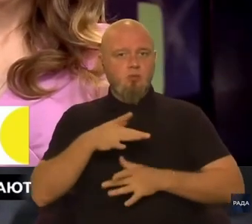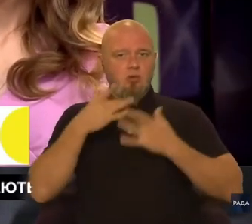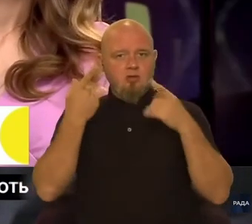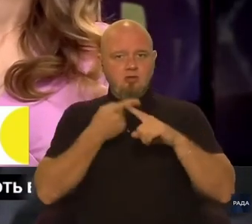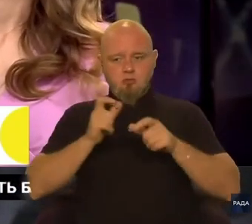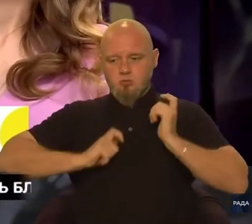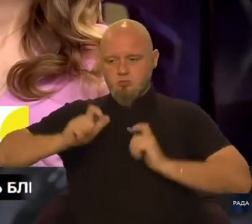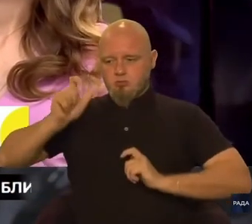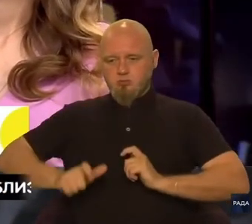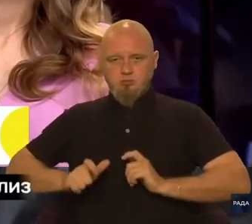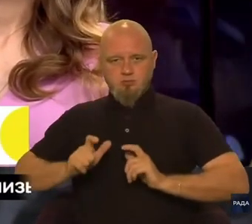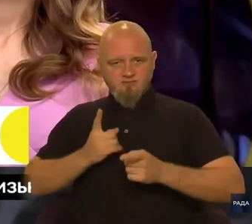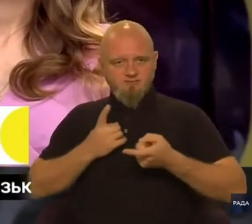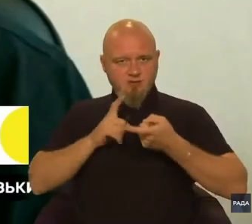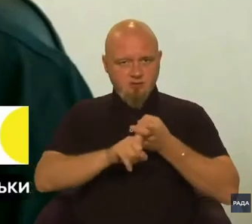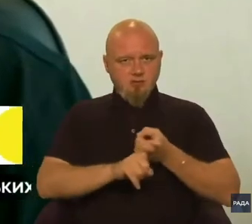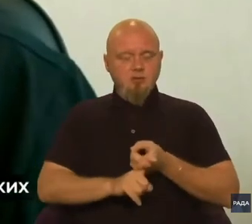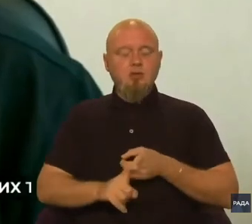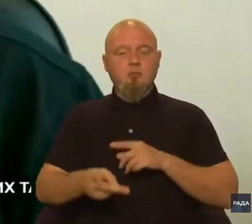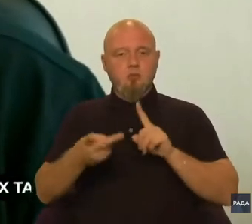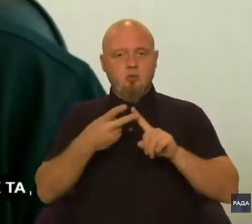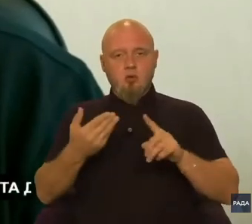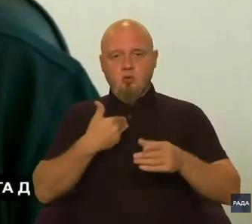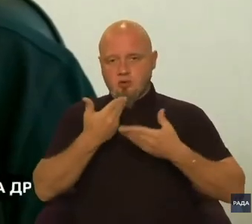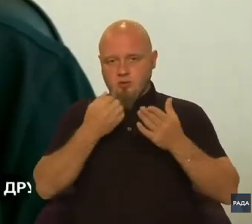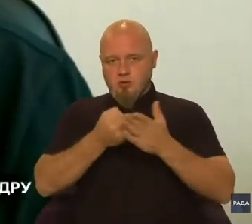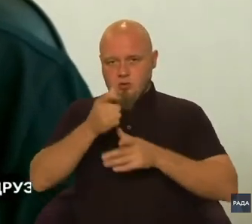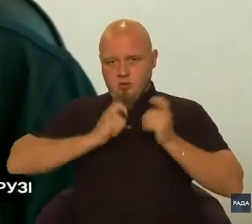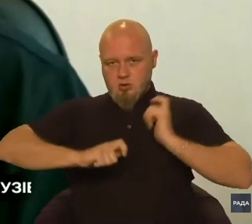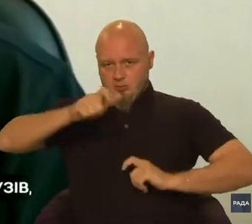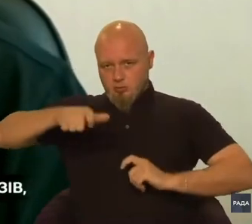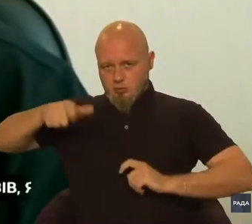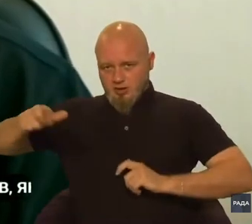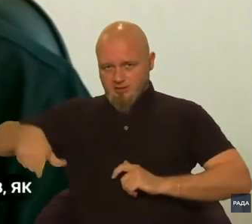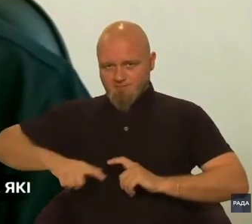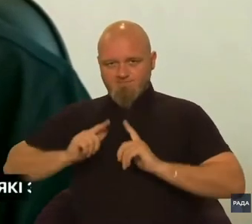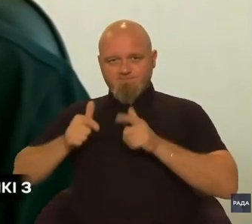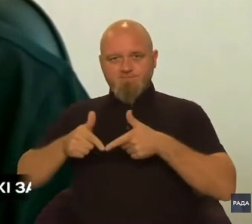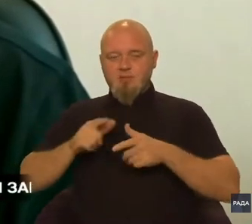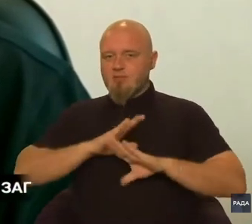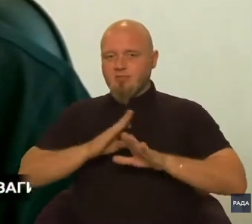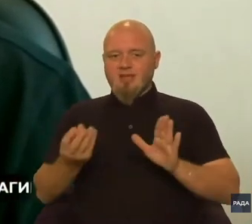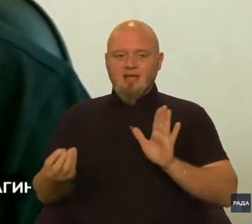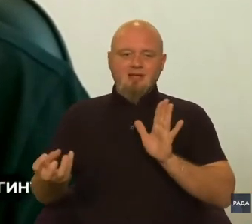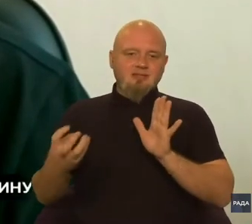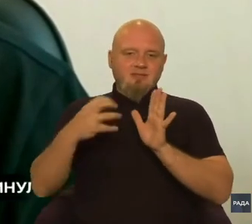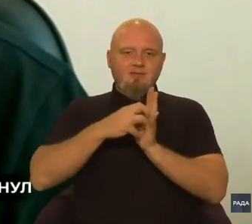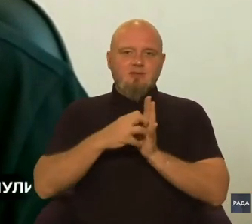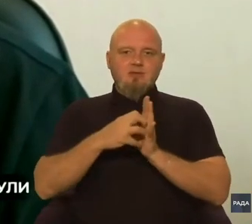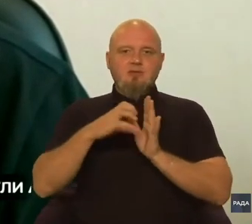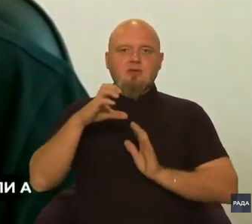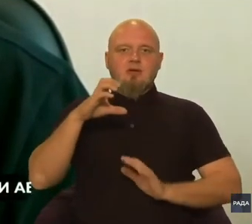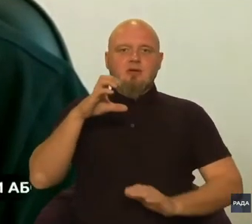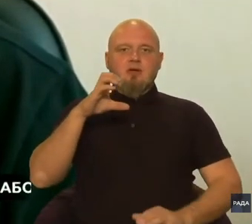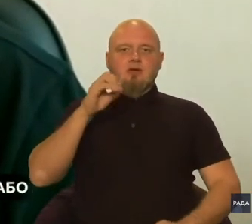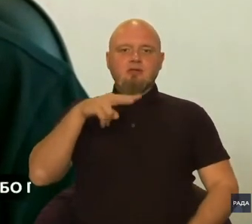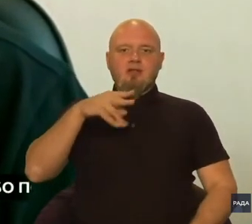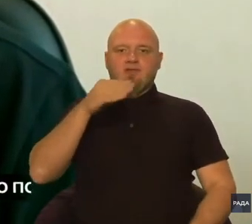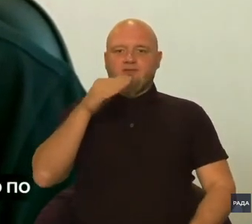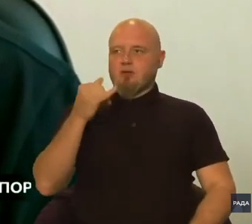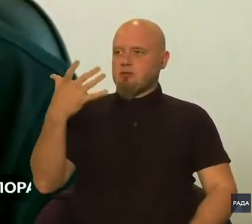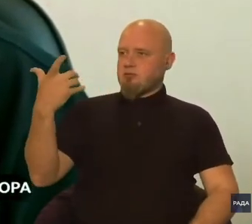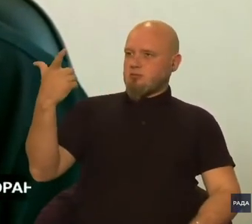абітурієнтно зв'язатися. По-друге, хочу звернутися до абітурієнтів. Не завантажити, будь ласка, селфі. Зробіть